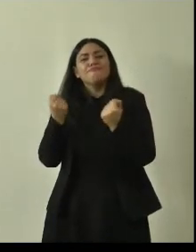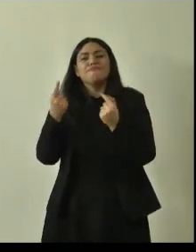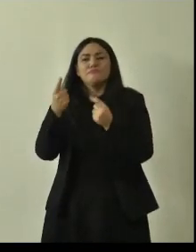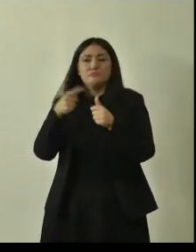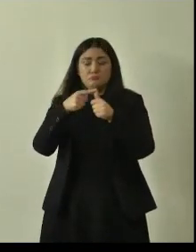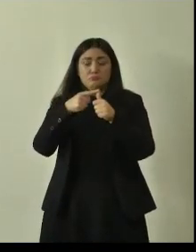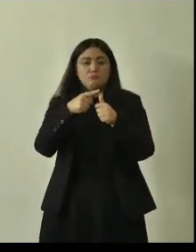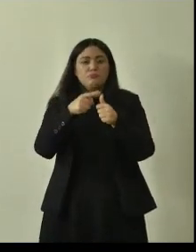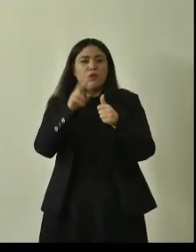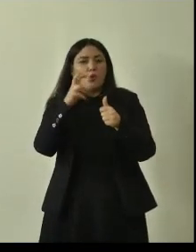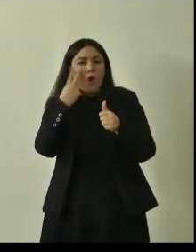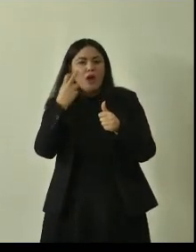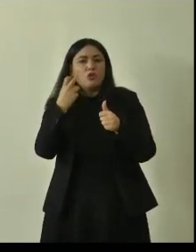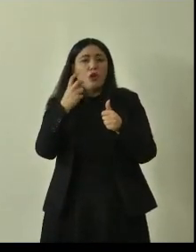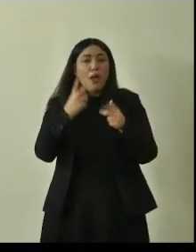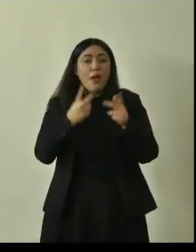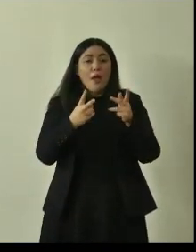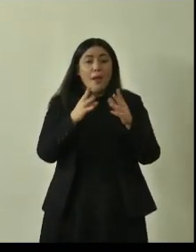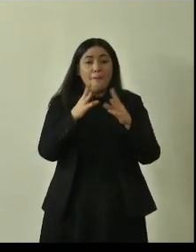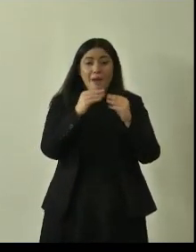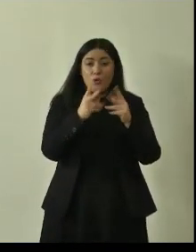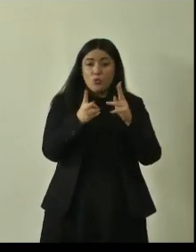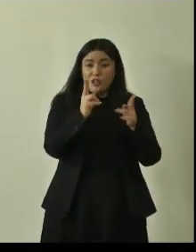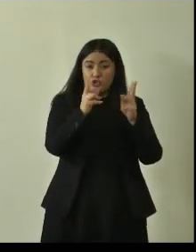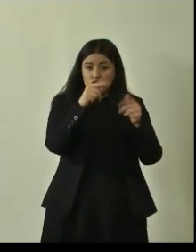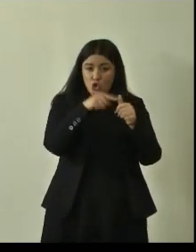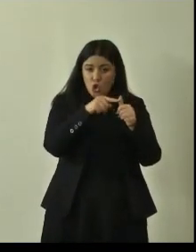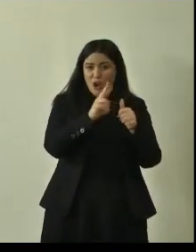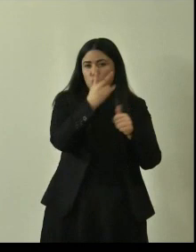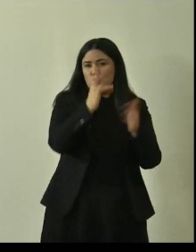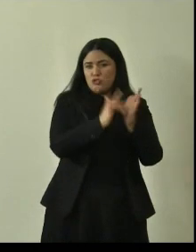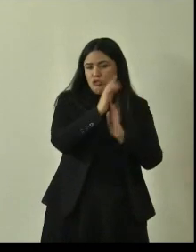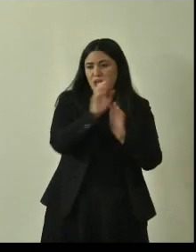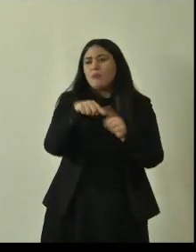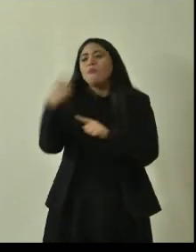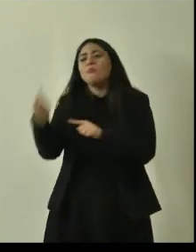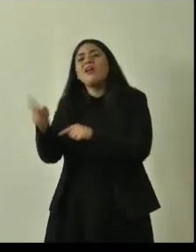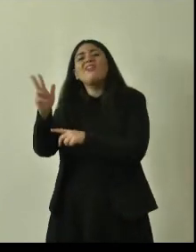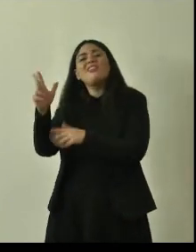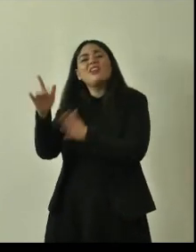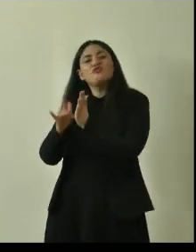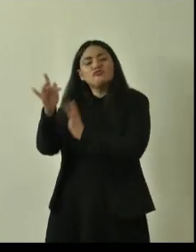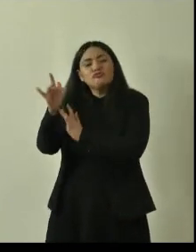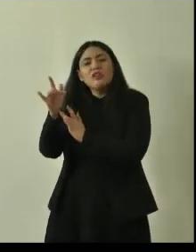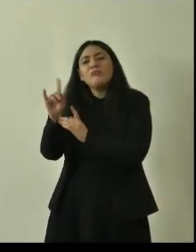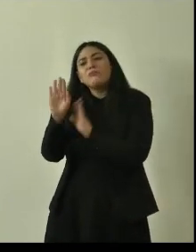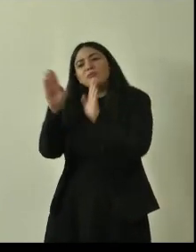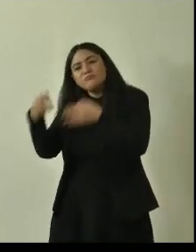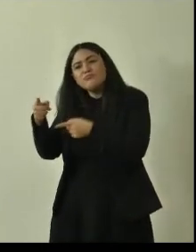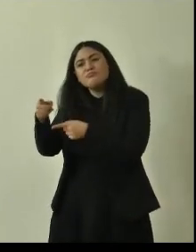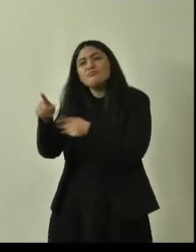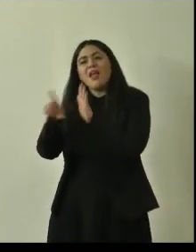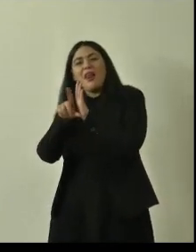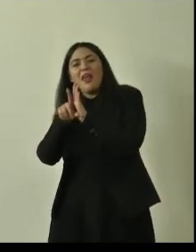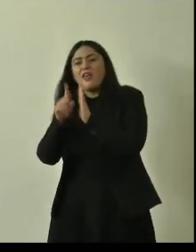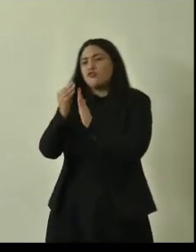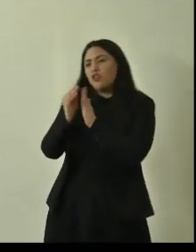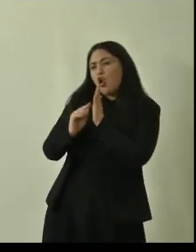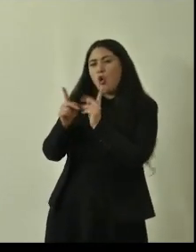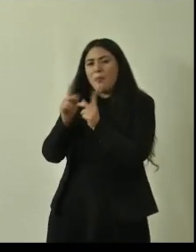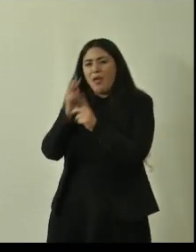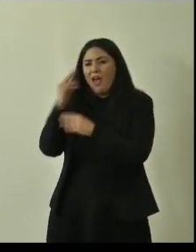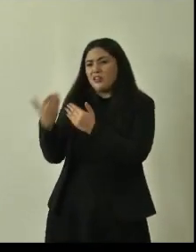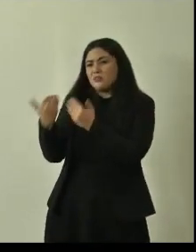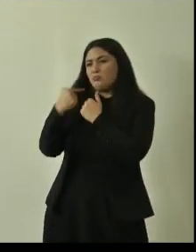aspetti di manutenzione e il 13 più sugli aspetti giuridici e normativi anche sulla responsabilità proprio per